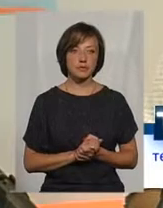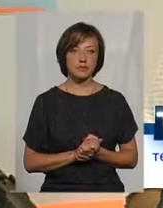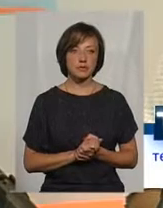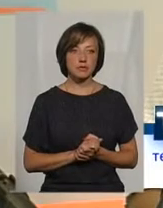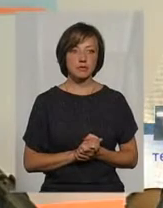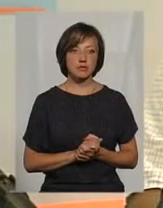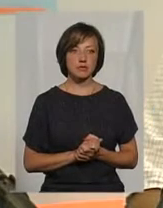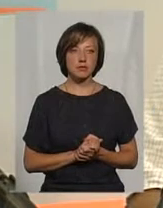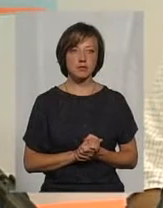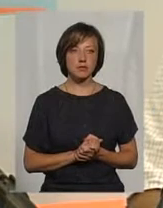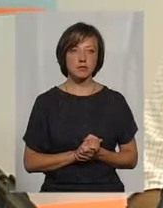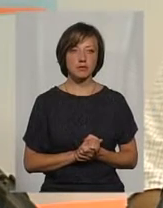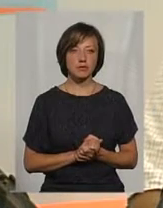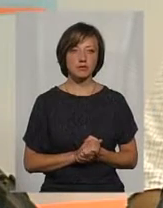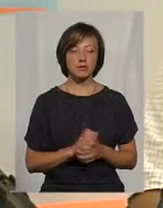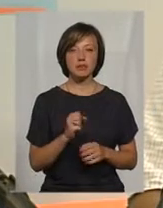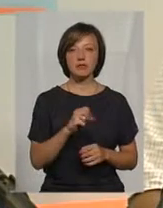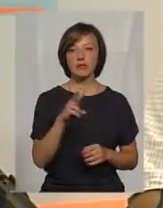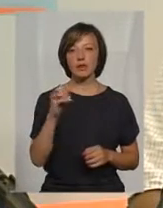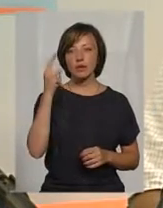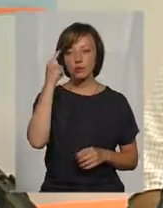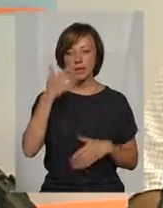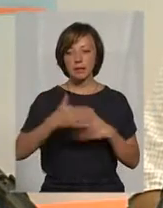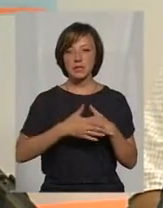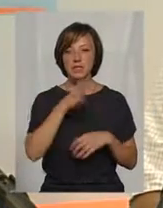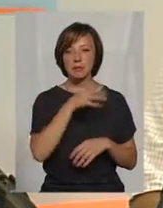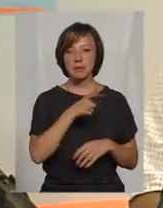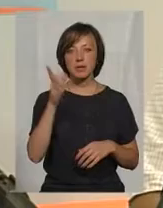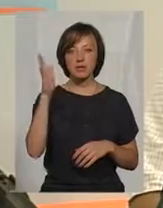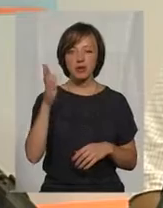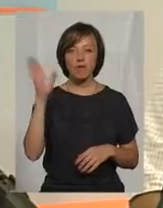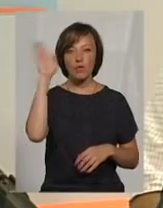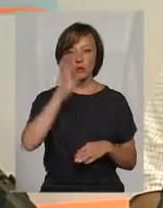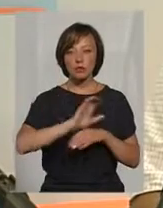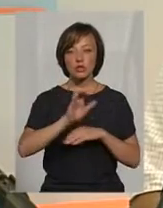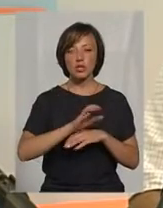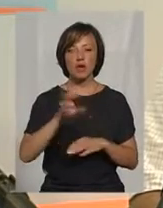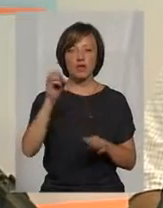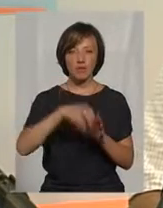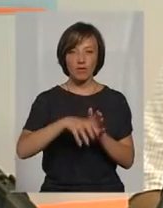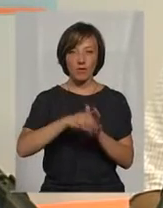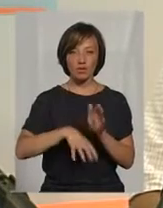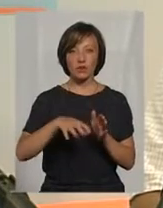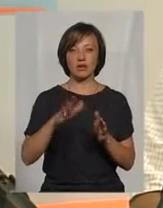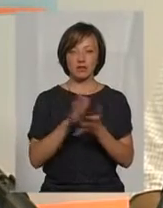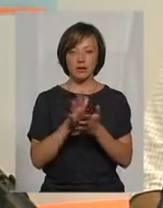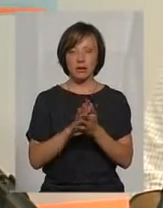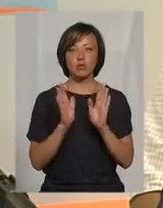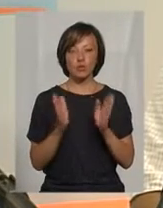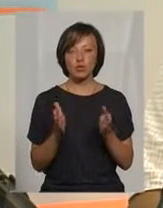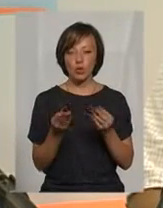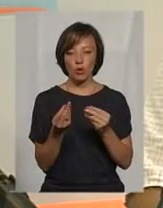Але, я думаю, що найближчі перспективи все ж таки послуги з водопостачання, водовідведення, оці всі, вони також будуть